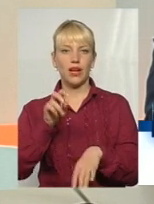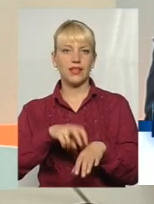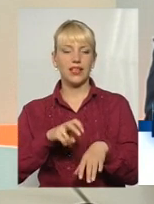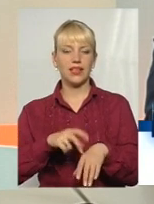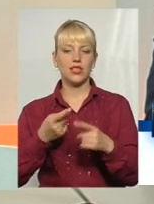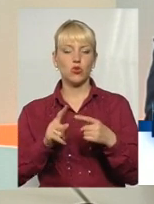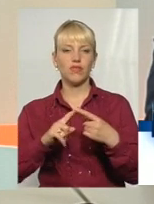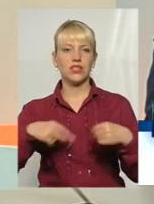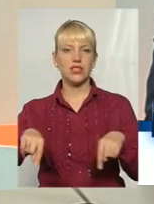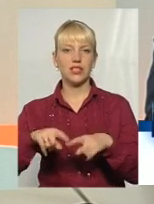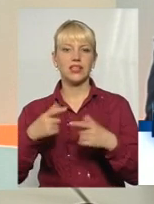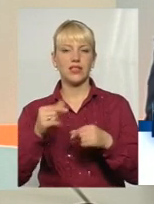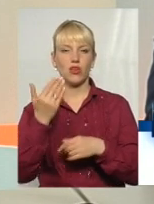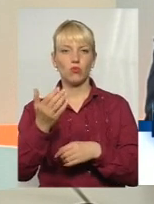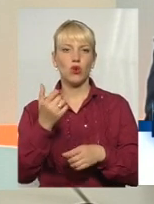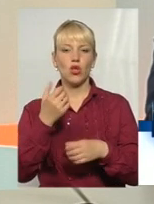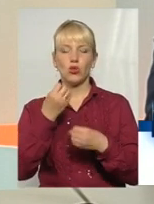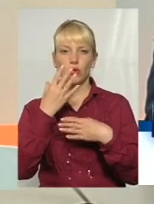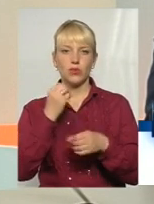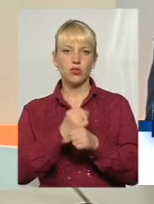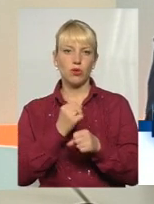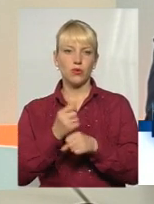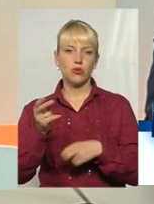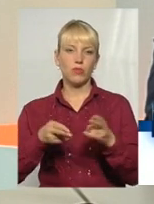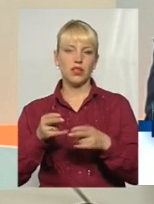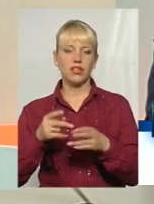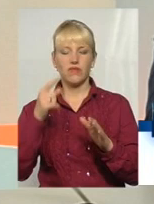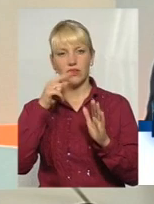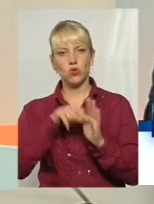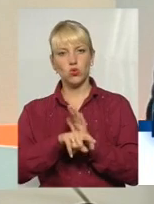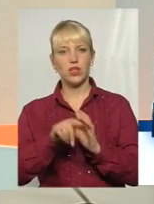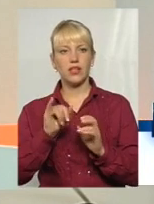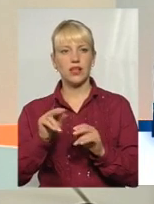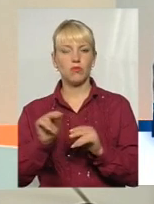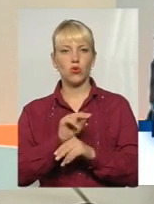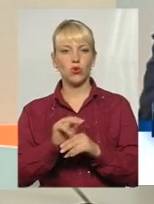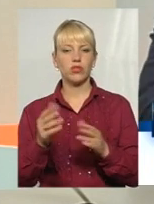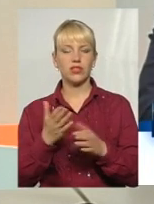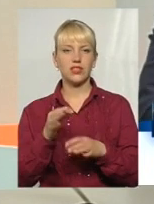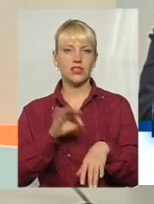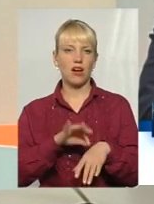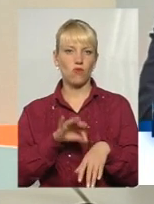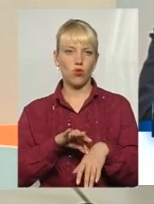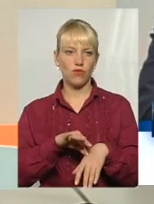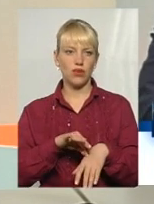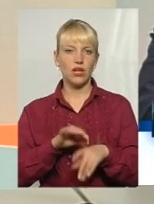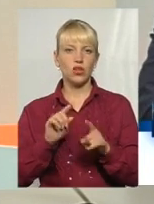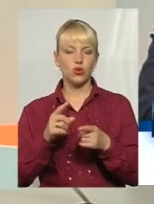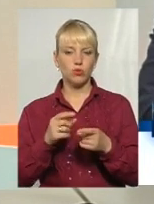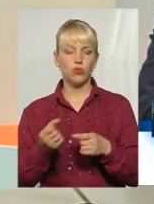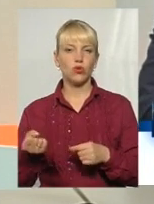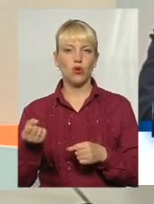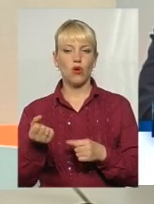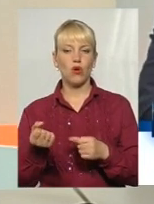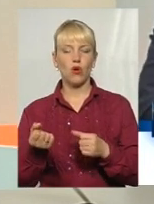відділення, де йому добре зроблять оперативне втручання, йому пролікують якісь захворювання. Тому утримувати